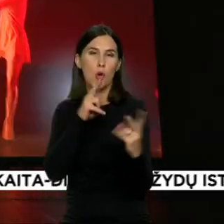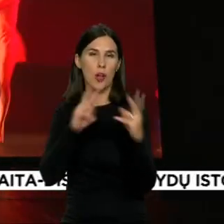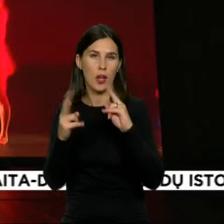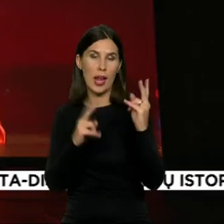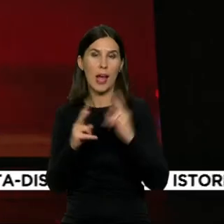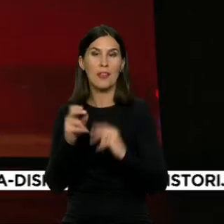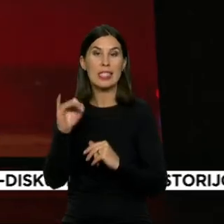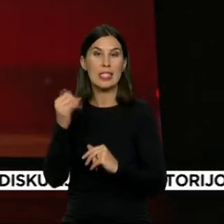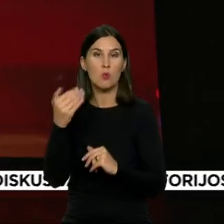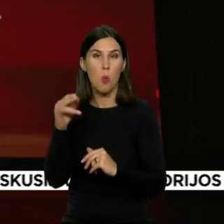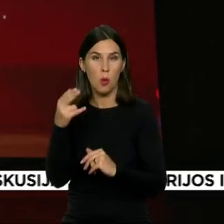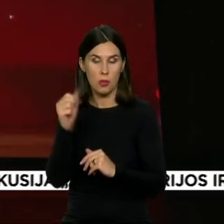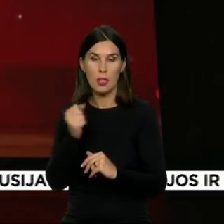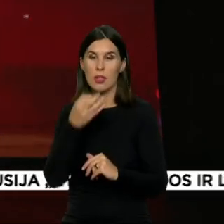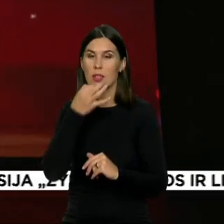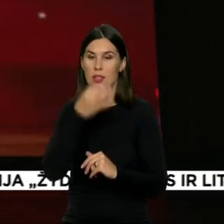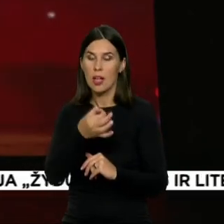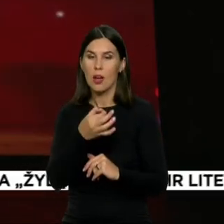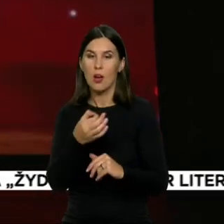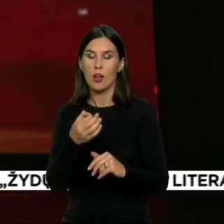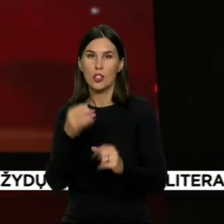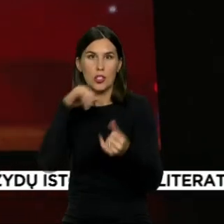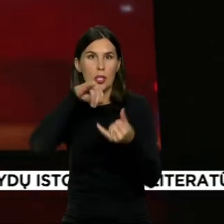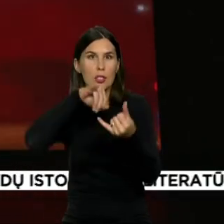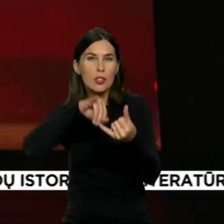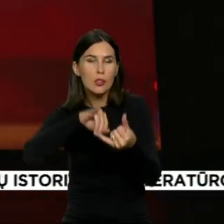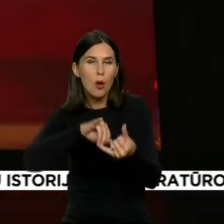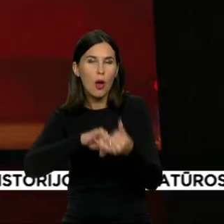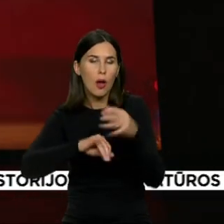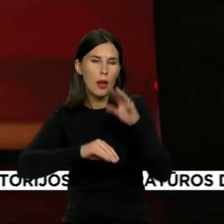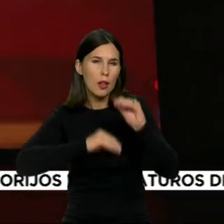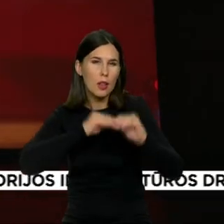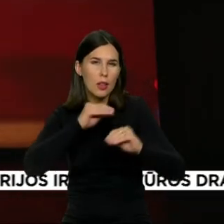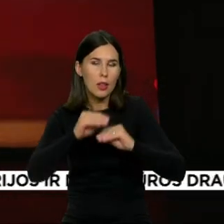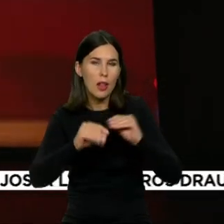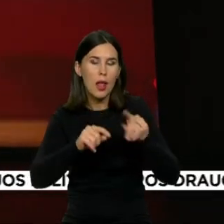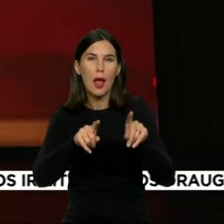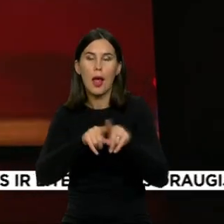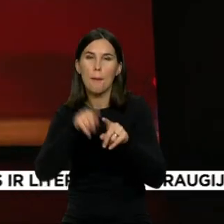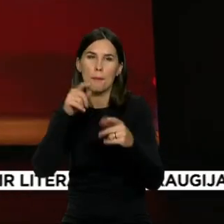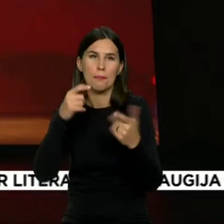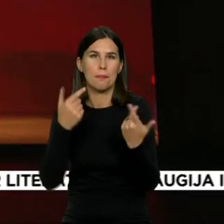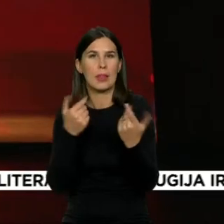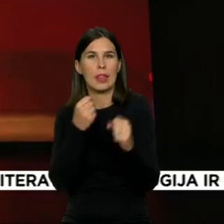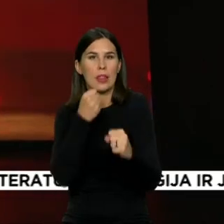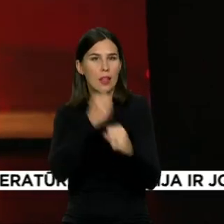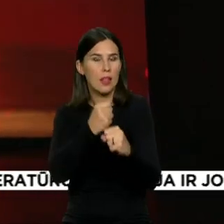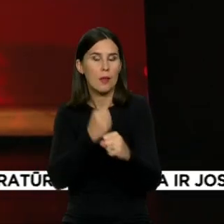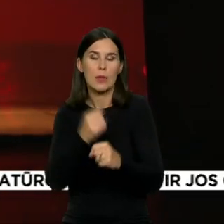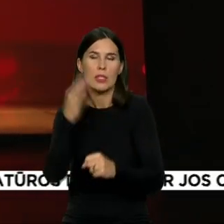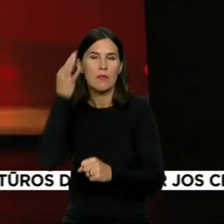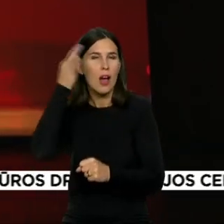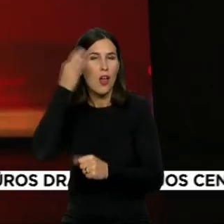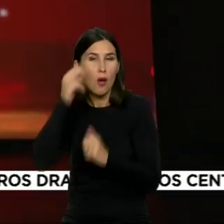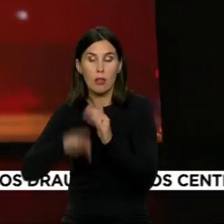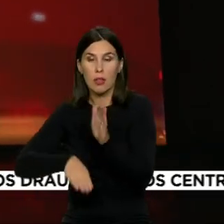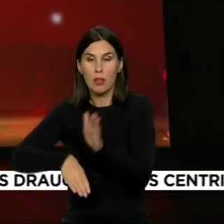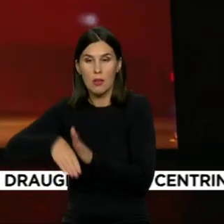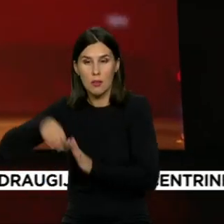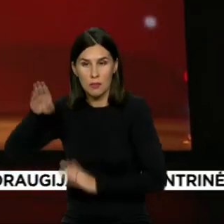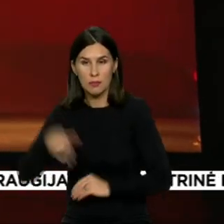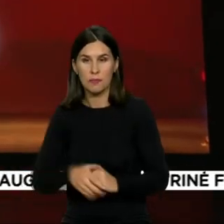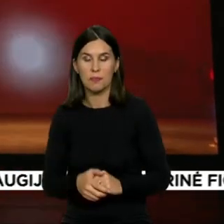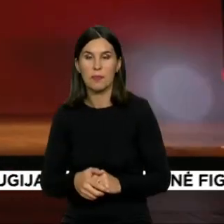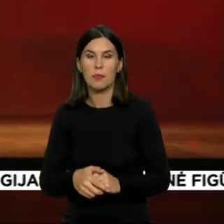prisiliesti prie šios dramatiškos veikėjos istorijos svajojo nuo vaikystės. Nors karmen statyta daug kartų, režisierė teigia, kad